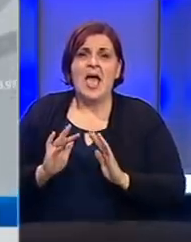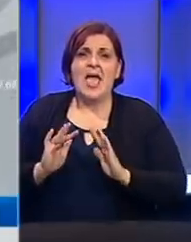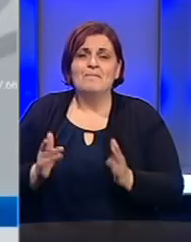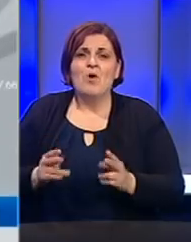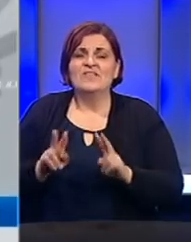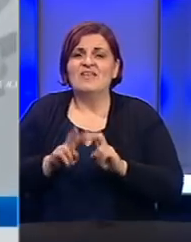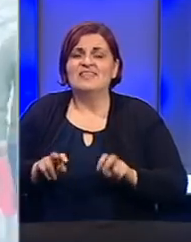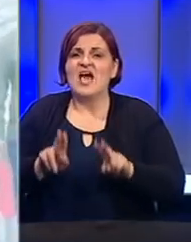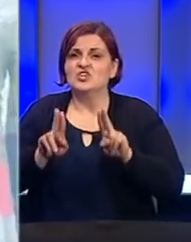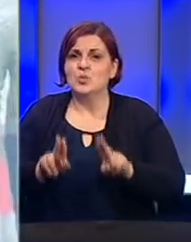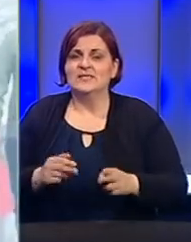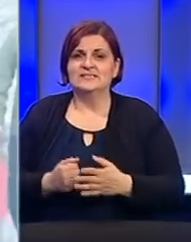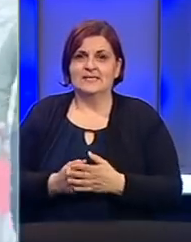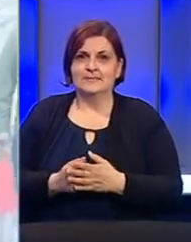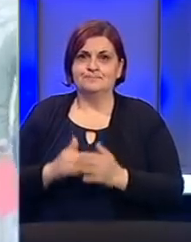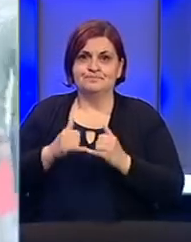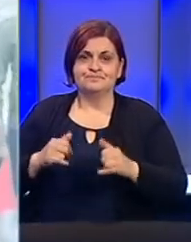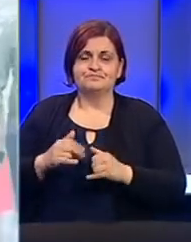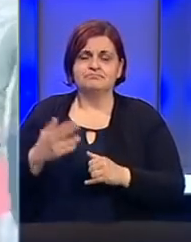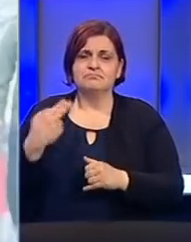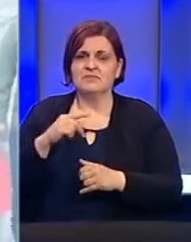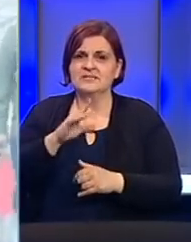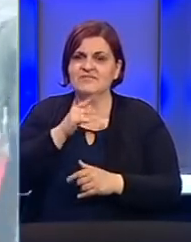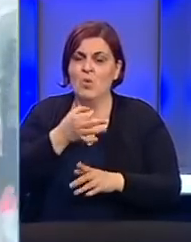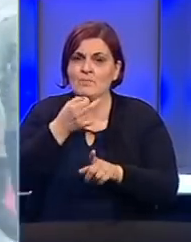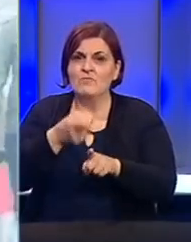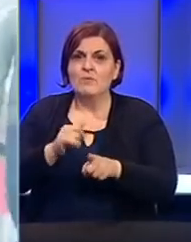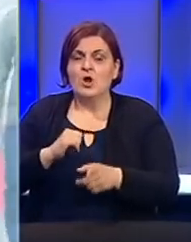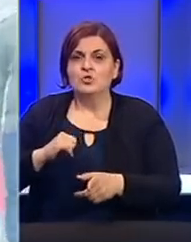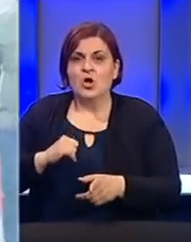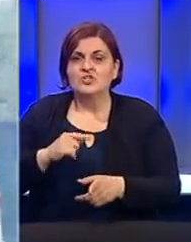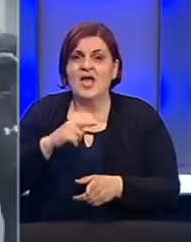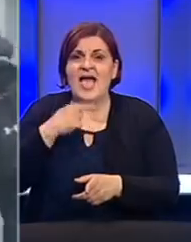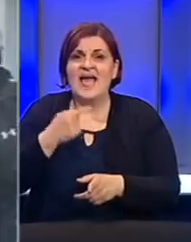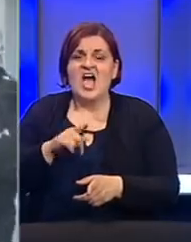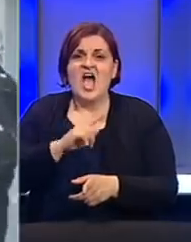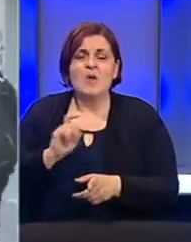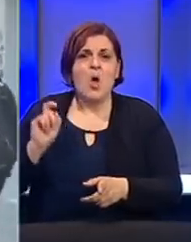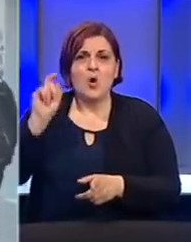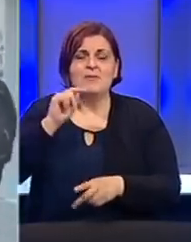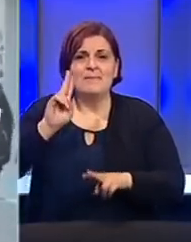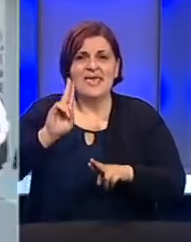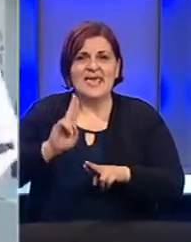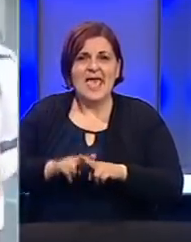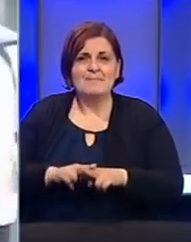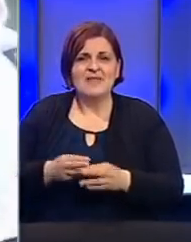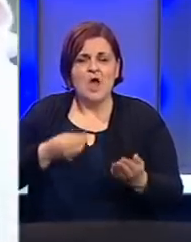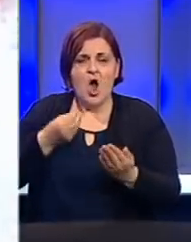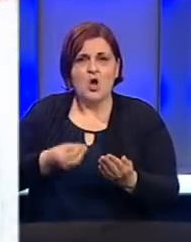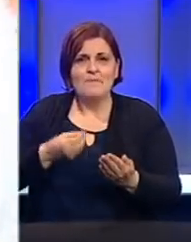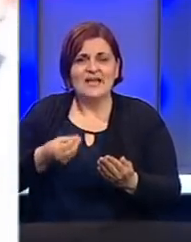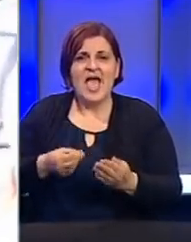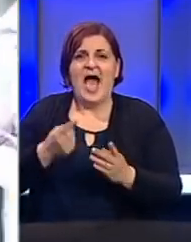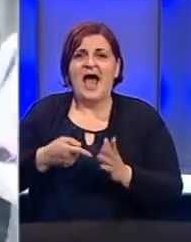traženju istine. Grado načelnik Sarajeva na upito ovom događaju kazao je kako žrtve komunizma imaju pravo na komemoraciju, ali